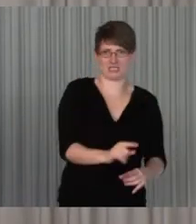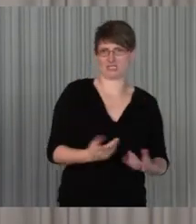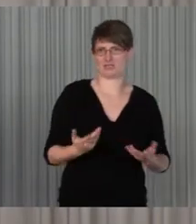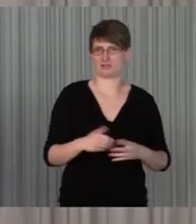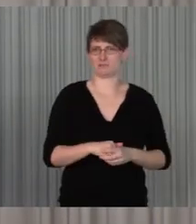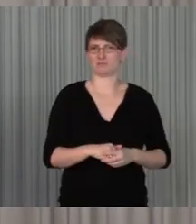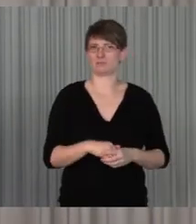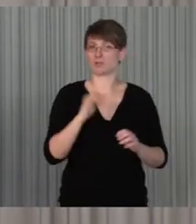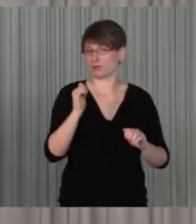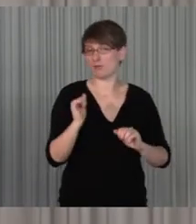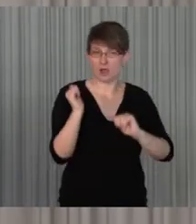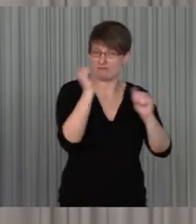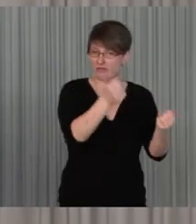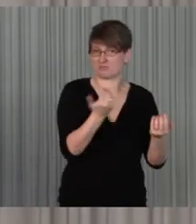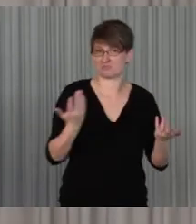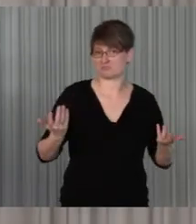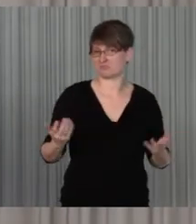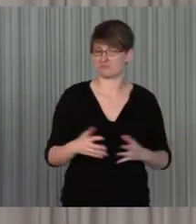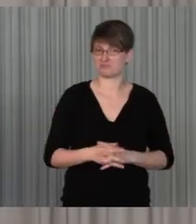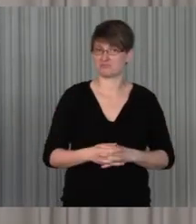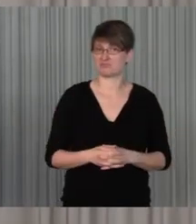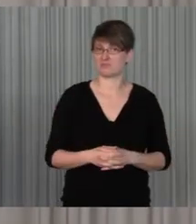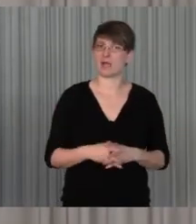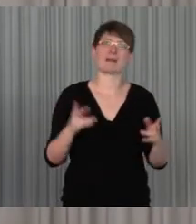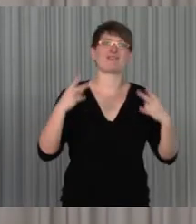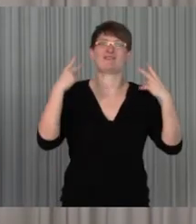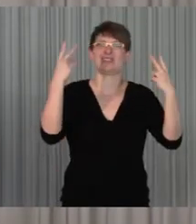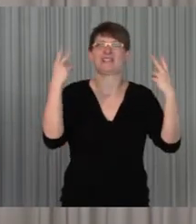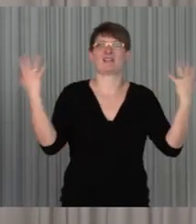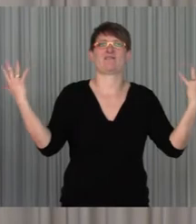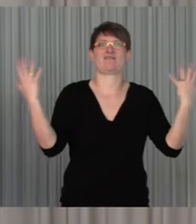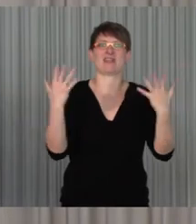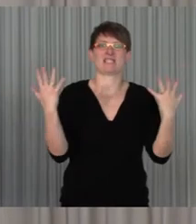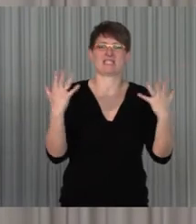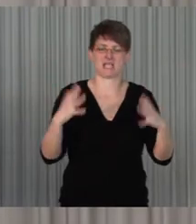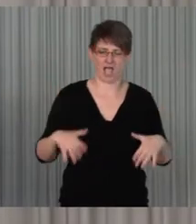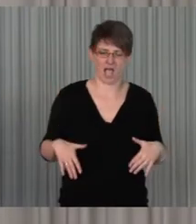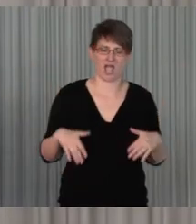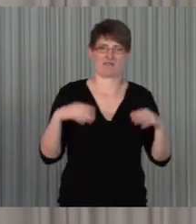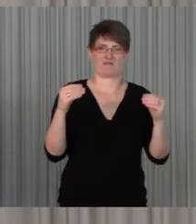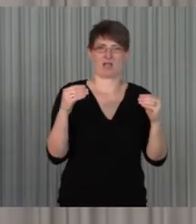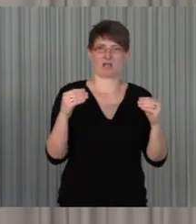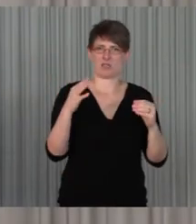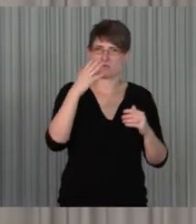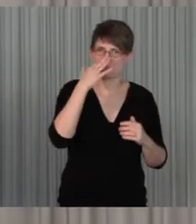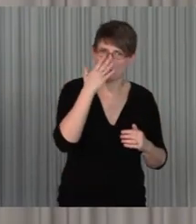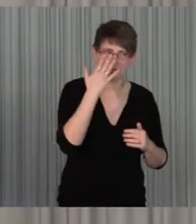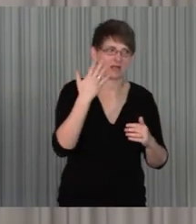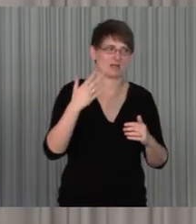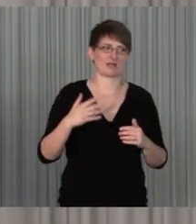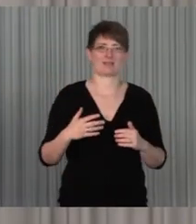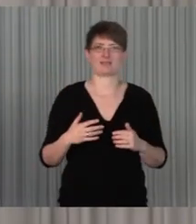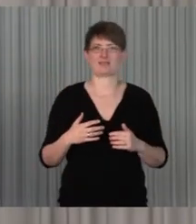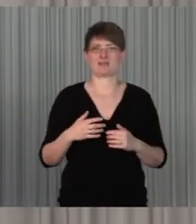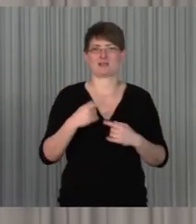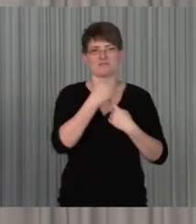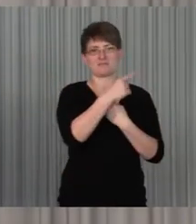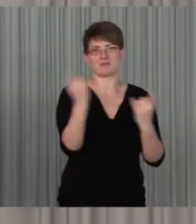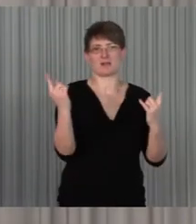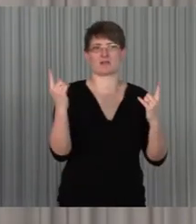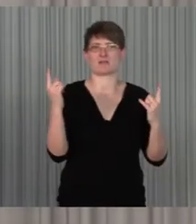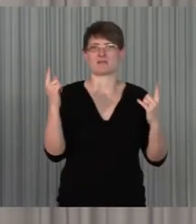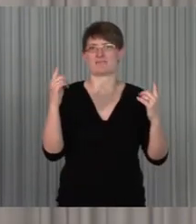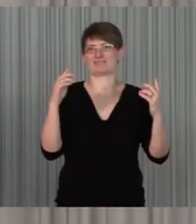durchaus helfen, aber das Wichtigste ist es nämlich anfangen und es auszuprobieren. Die Leute, die mit denen zu tun haben, sind immer